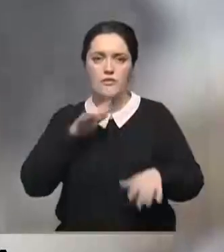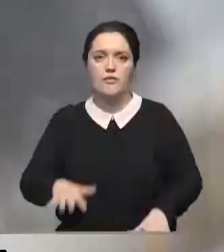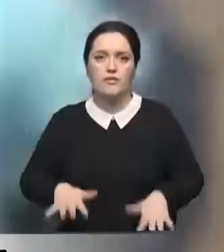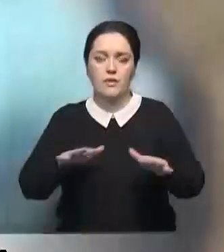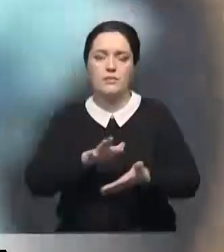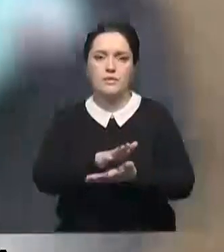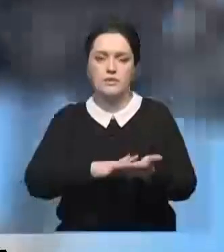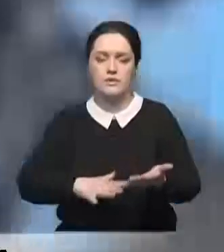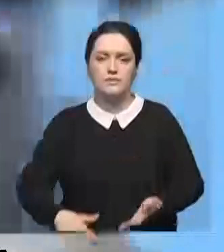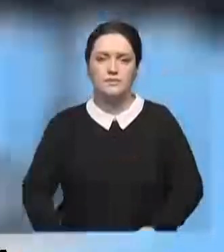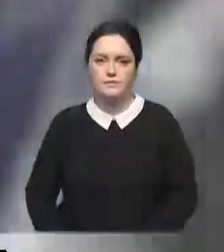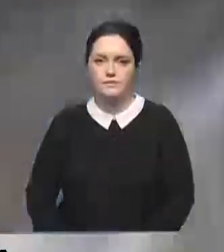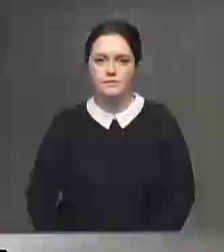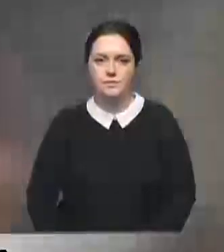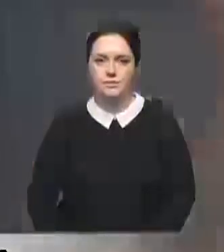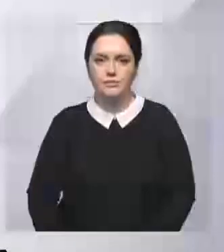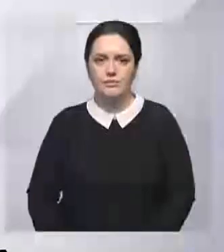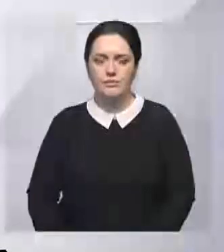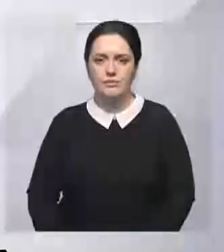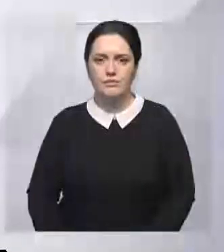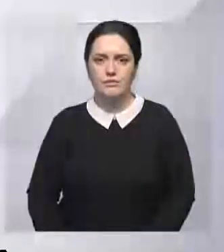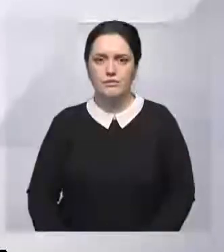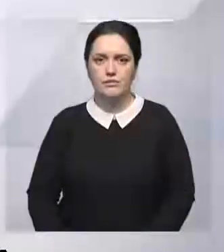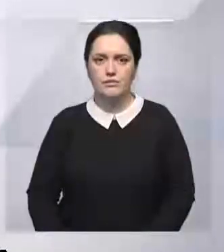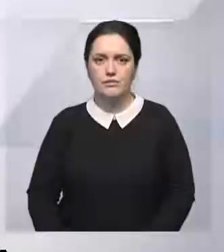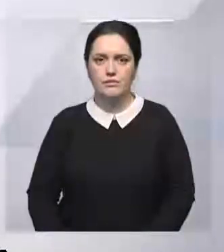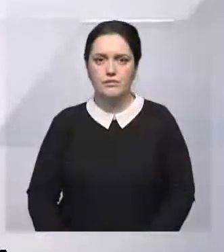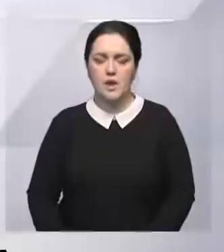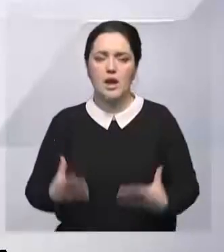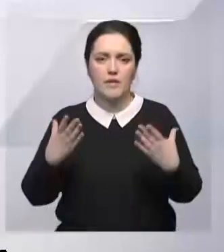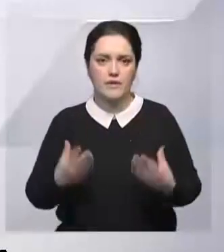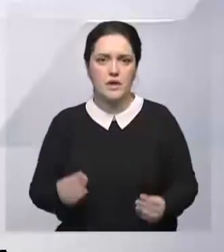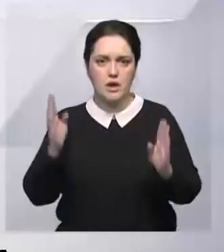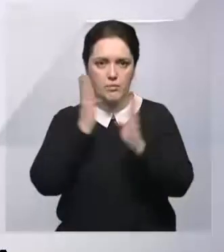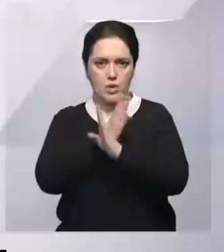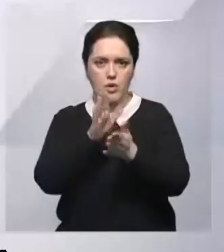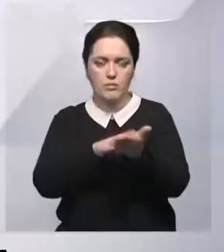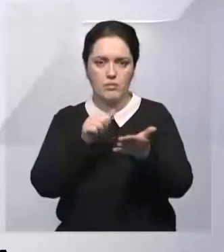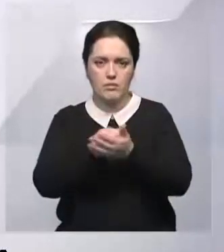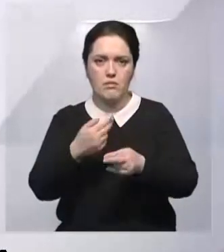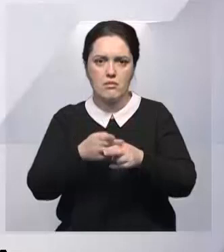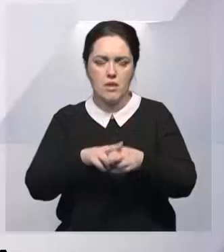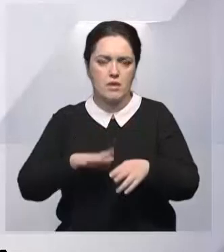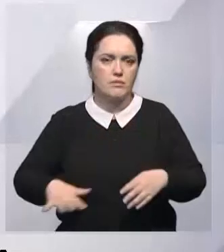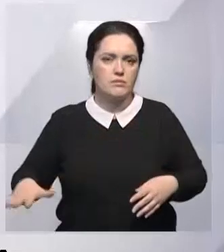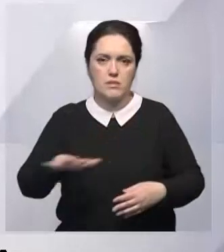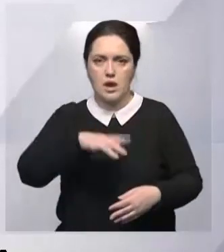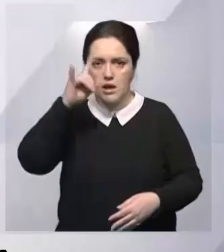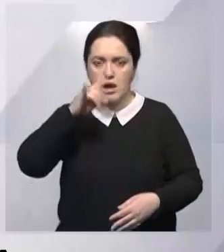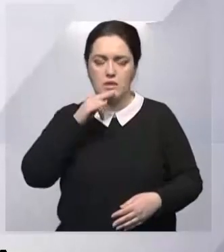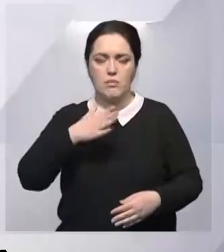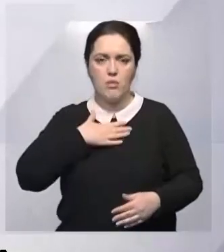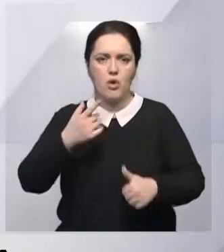продолжается», отметил президент. В дни природной стихии, охватившей целый ряд регионов страны, на мое имя